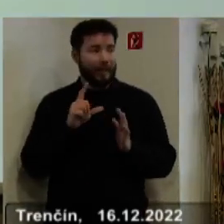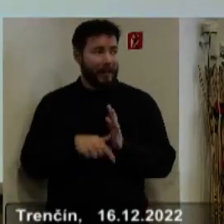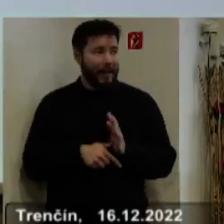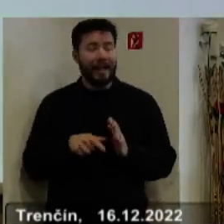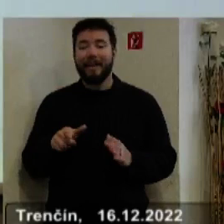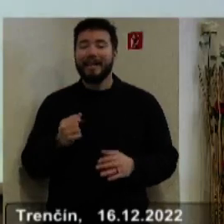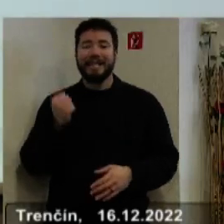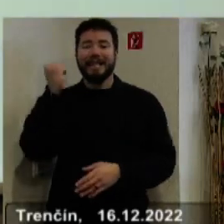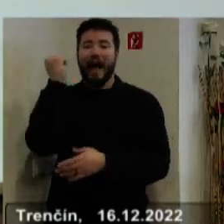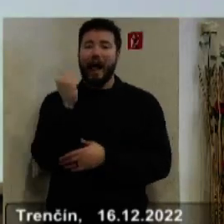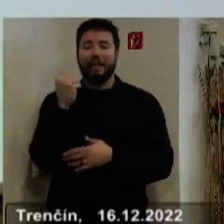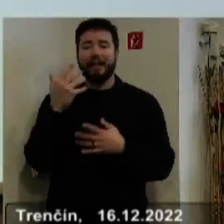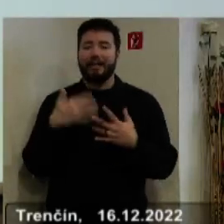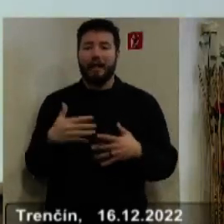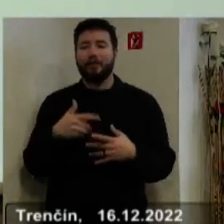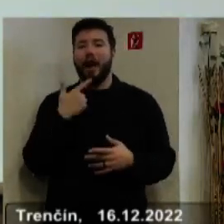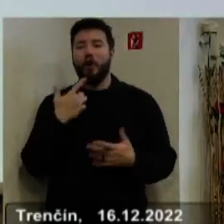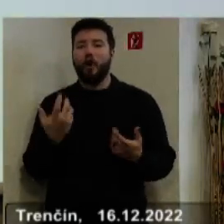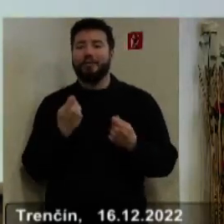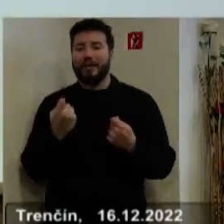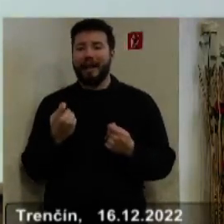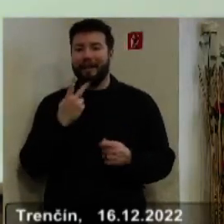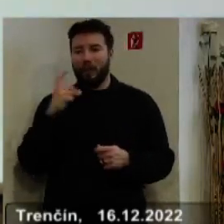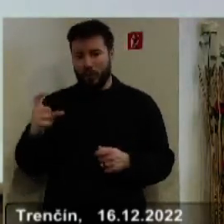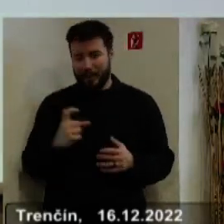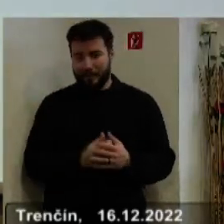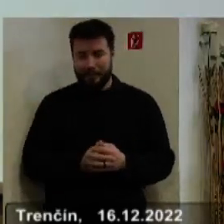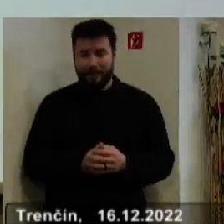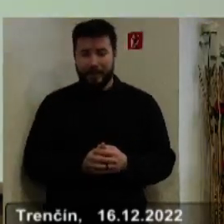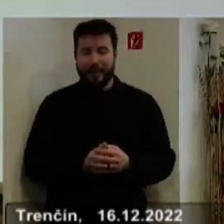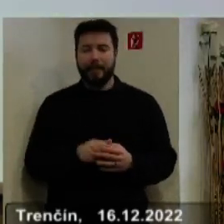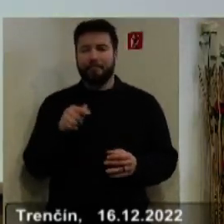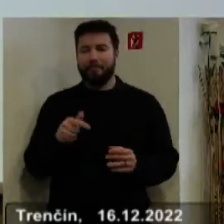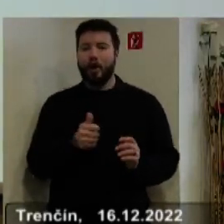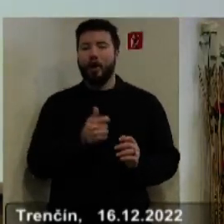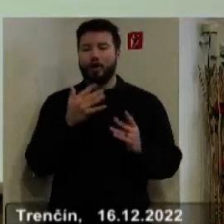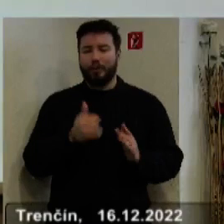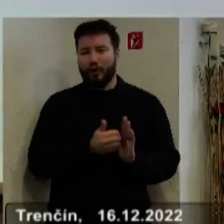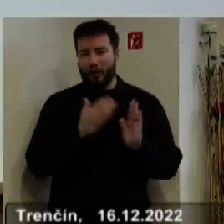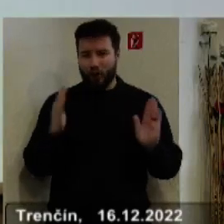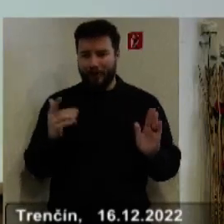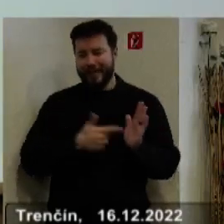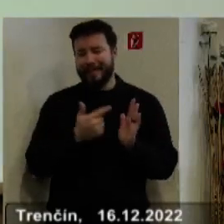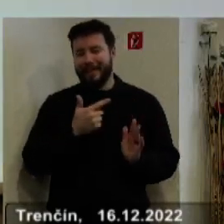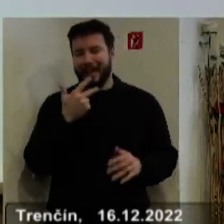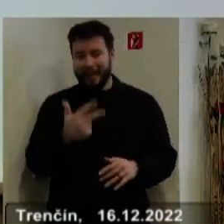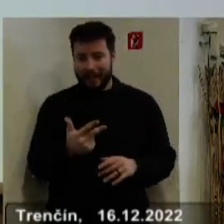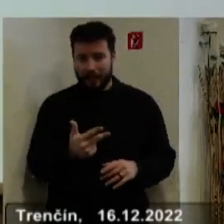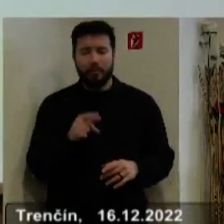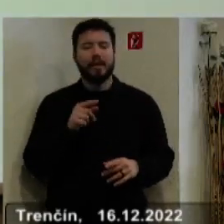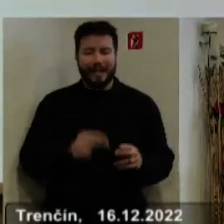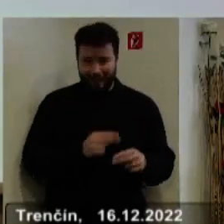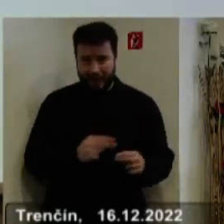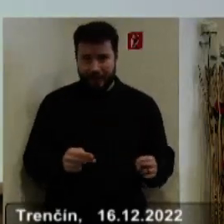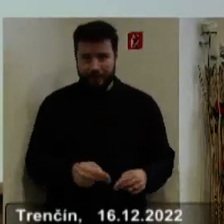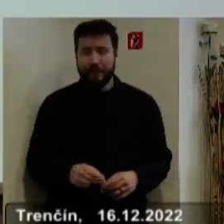finančného hospodárenia vyššieho územného celku, pričom na príslušný rozpočtový rok, teda rok 2023, má záväzný